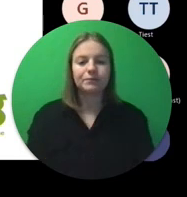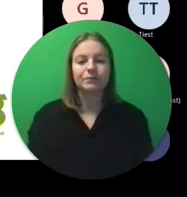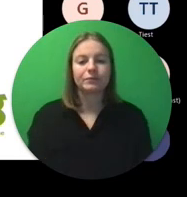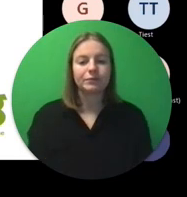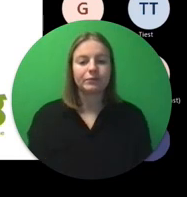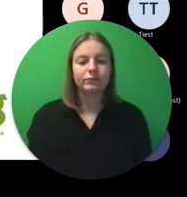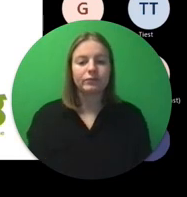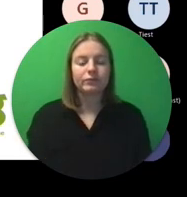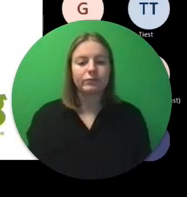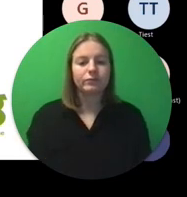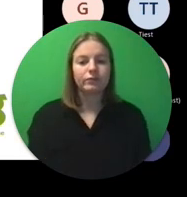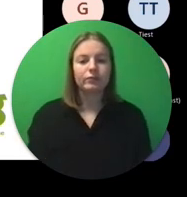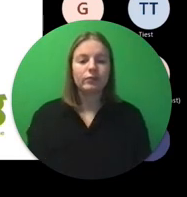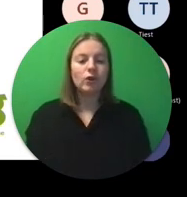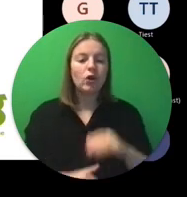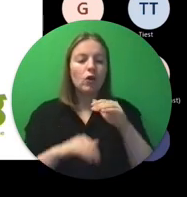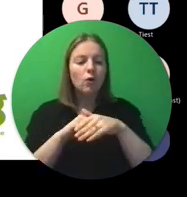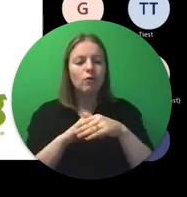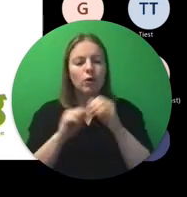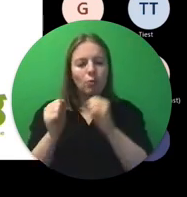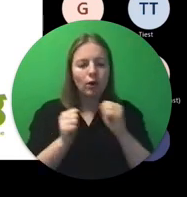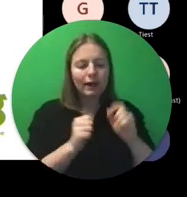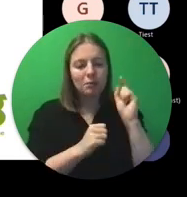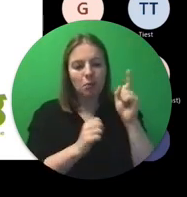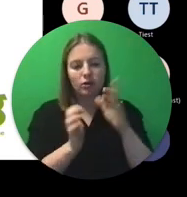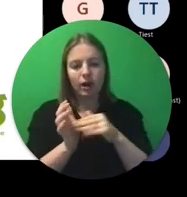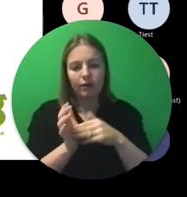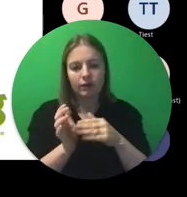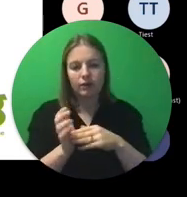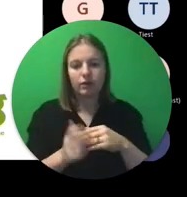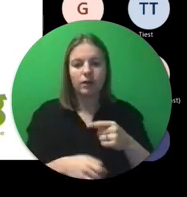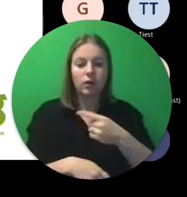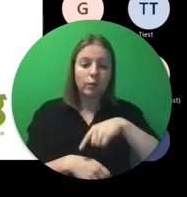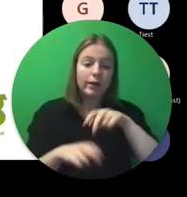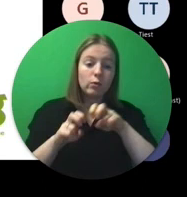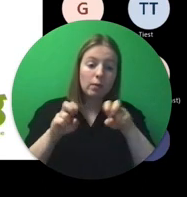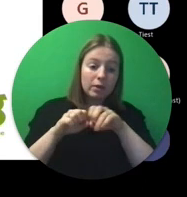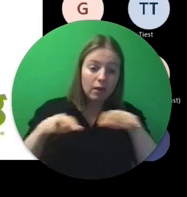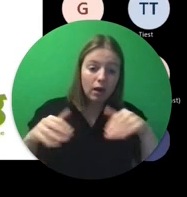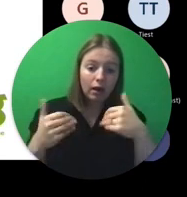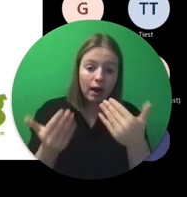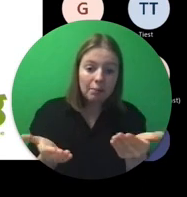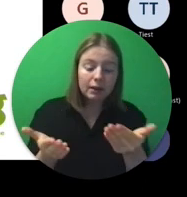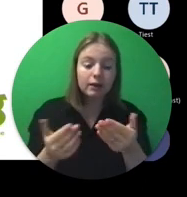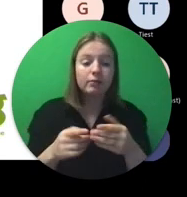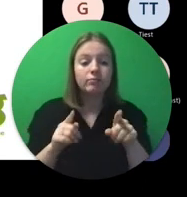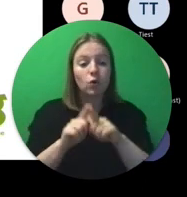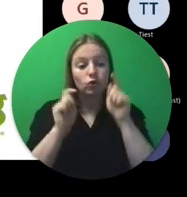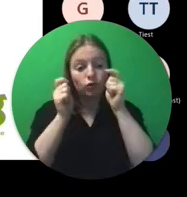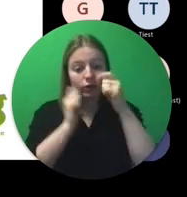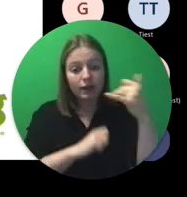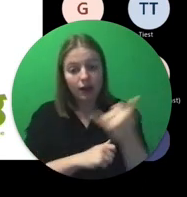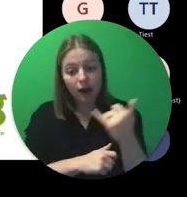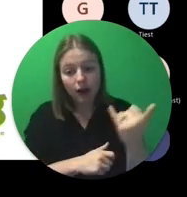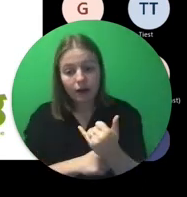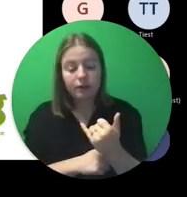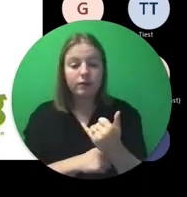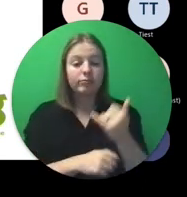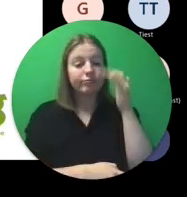Rond die buitenlandmogelijkheden bieden wij dus soms webinars, ook studiedagen,